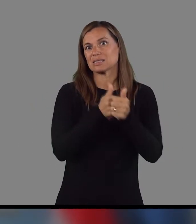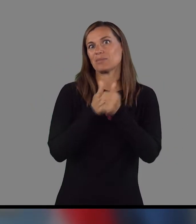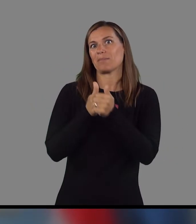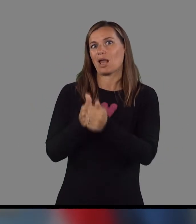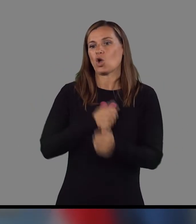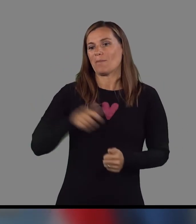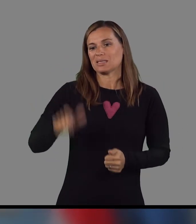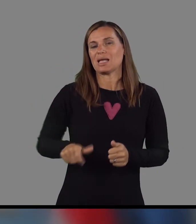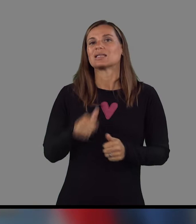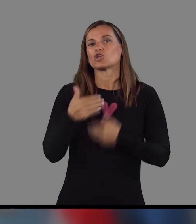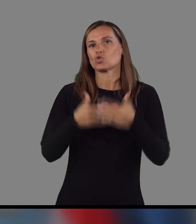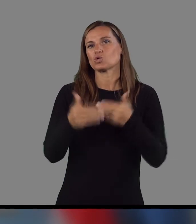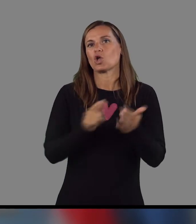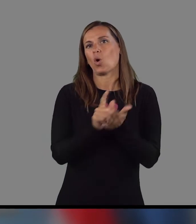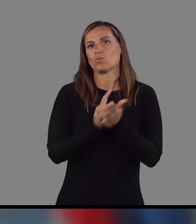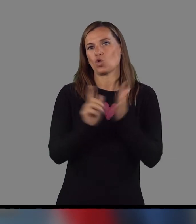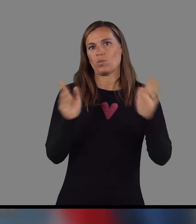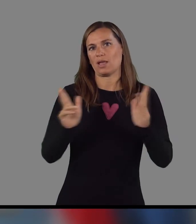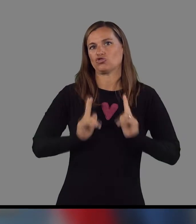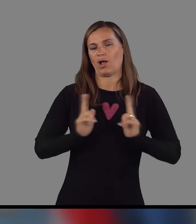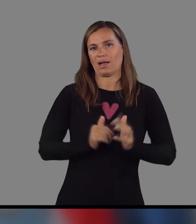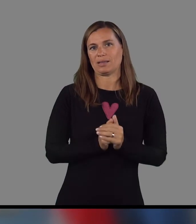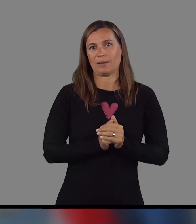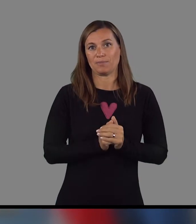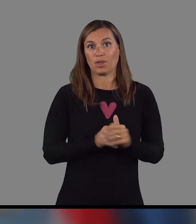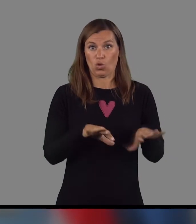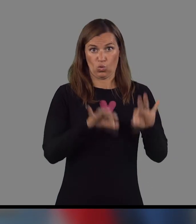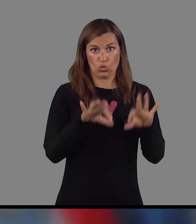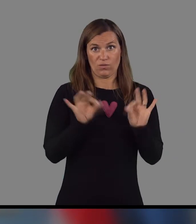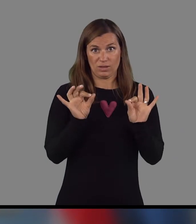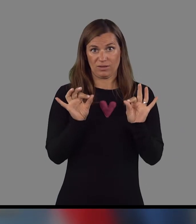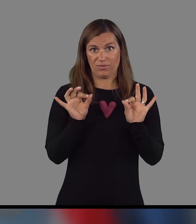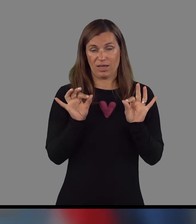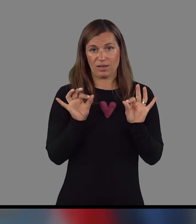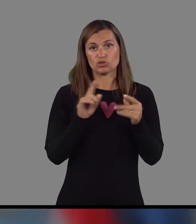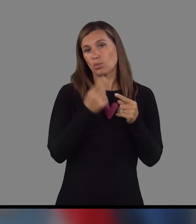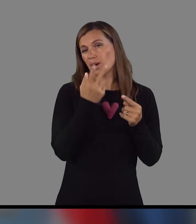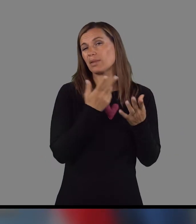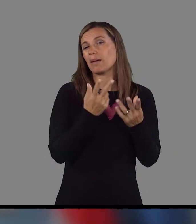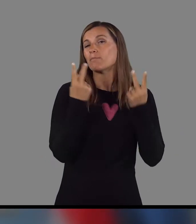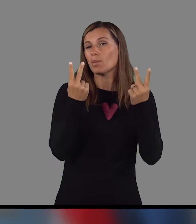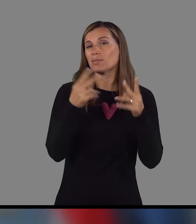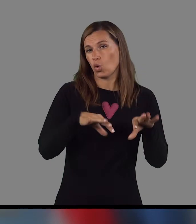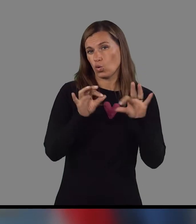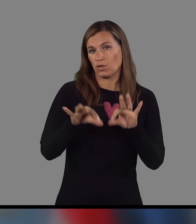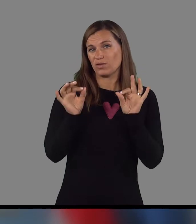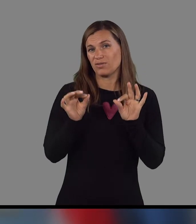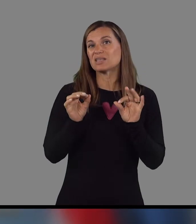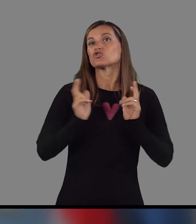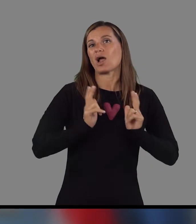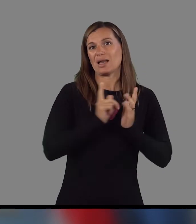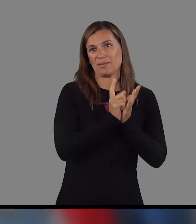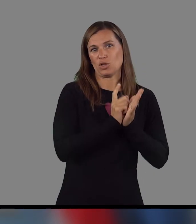pacijenta skozi obdobje čakanja. Ogotovitve, če gremo še na nekaj pomembnih ogotovitev, z